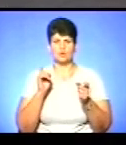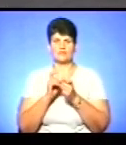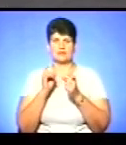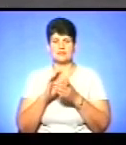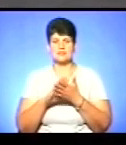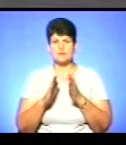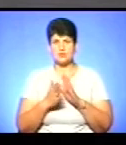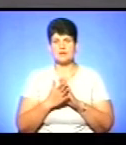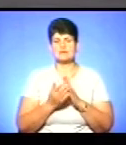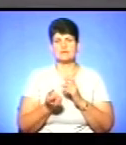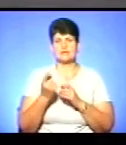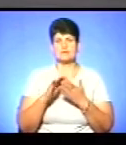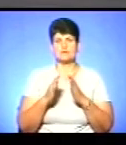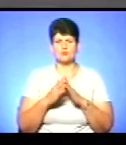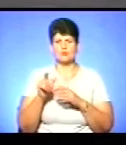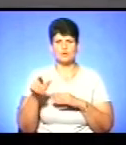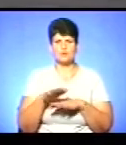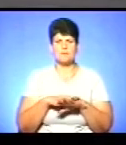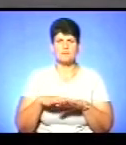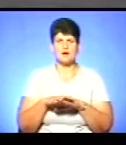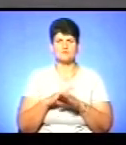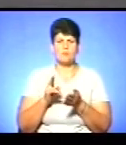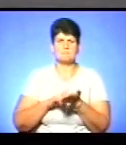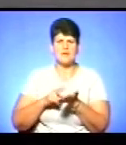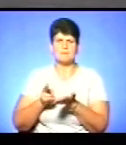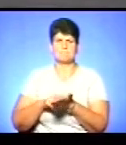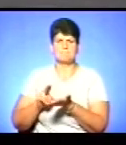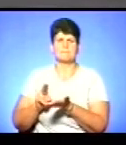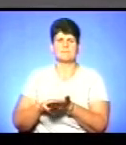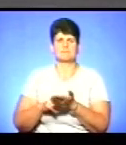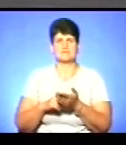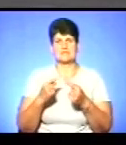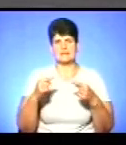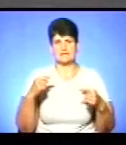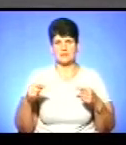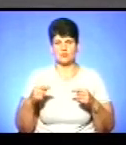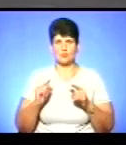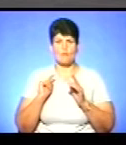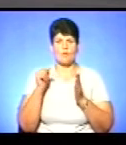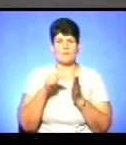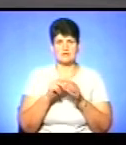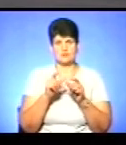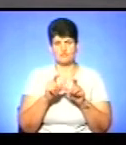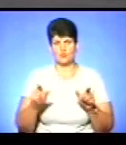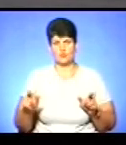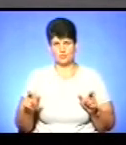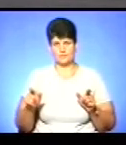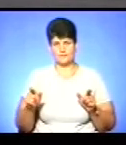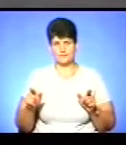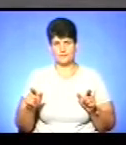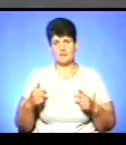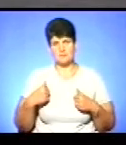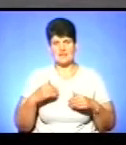виникали і ситуації, коли люди масово за день прописувалися на певних вулицях, для того, щоб потрапити в школу. Ну, ми